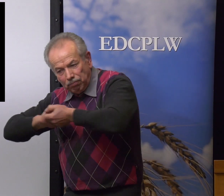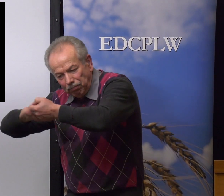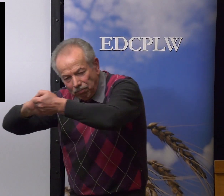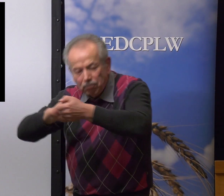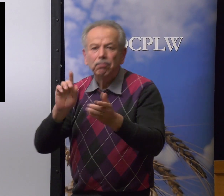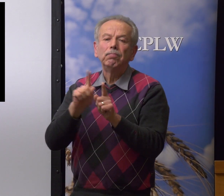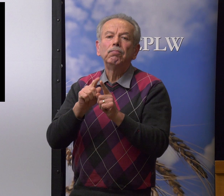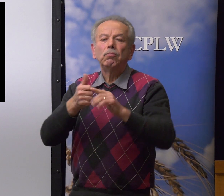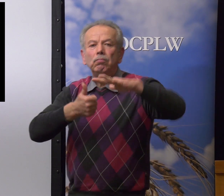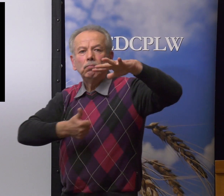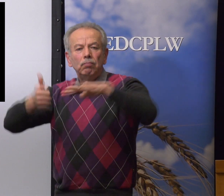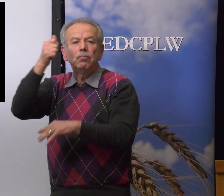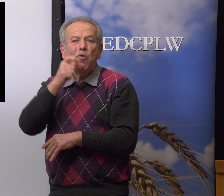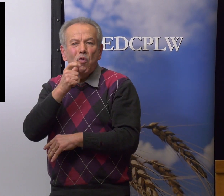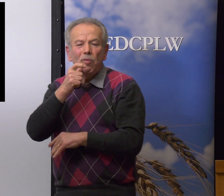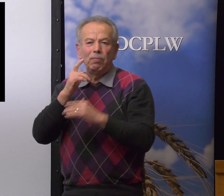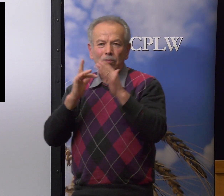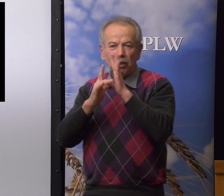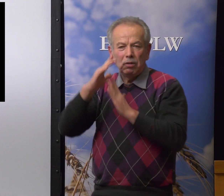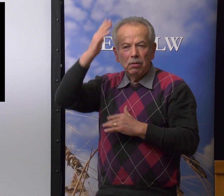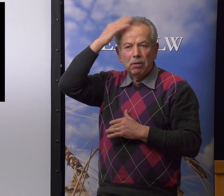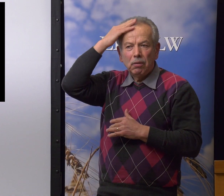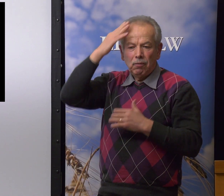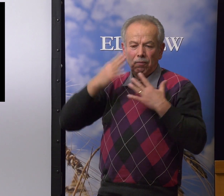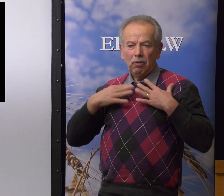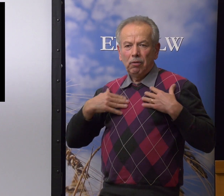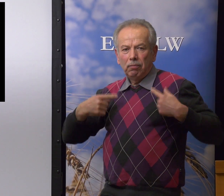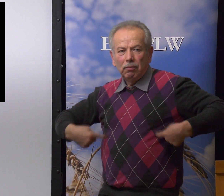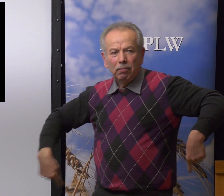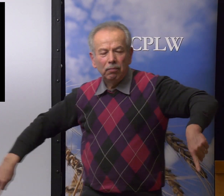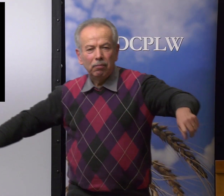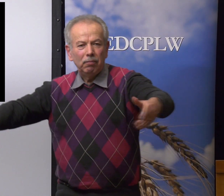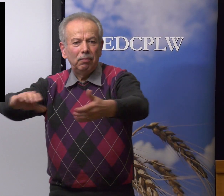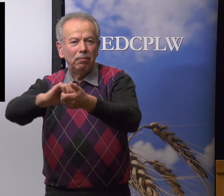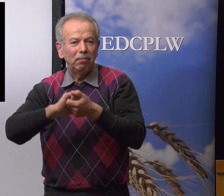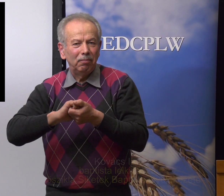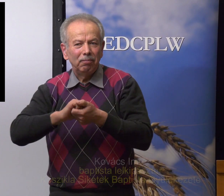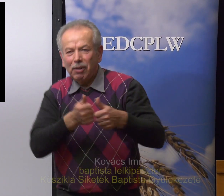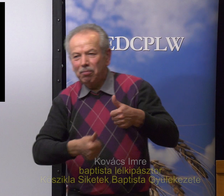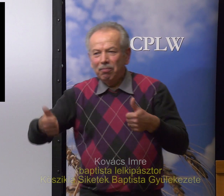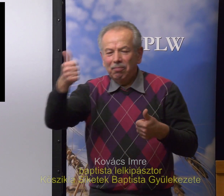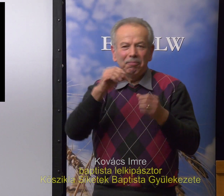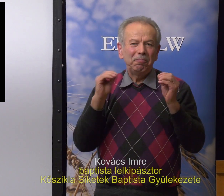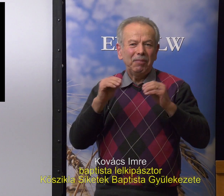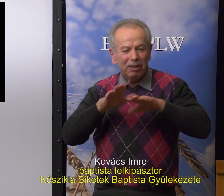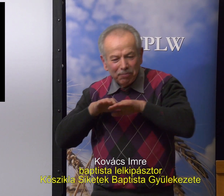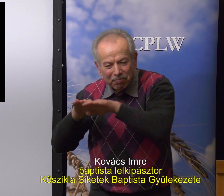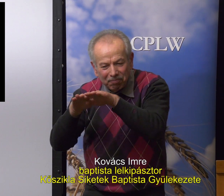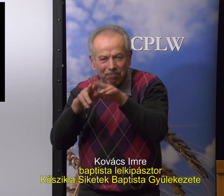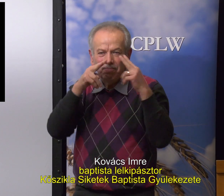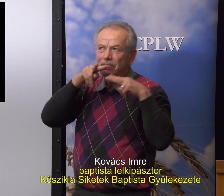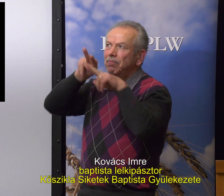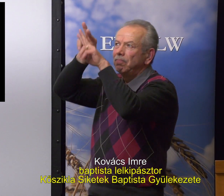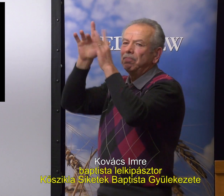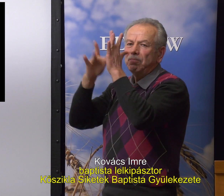Ennek a közösségnek most ki a feje? Jézus Krisztus? Mi pedig a